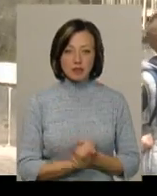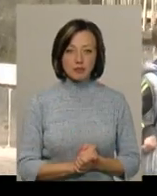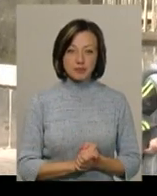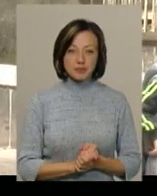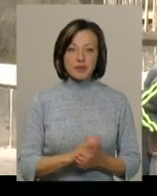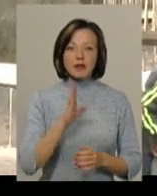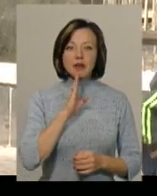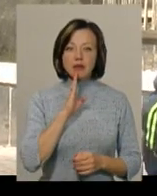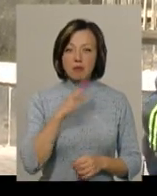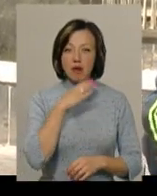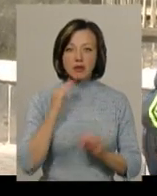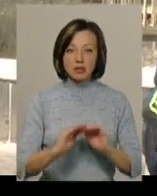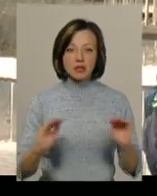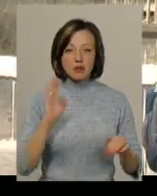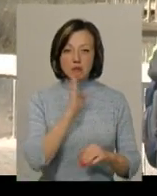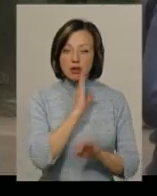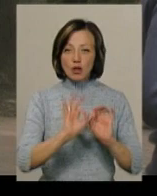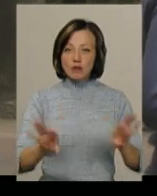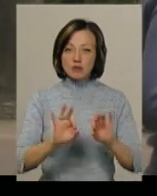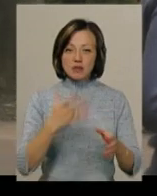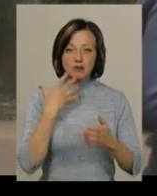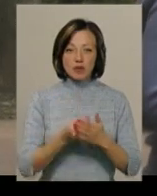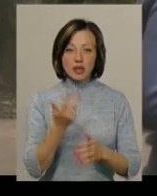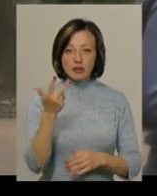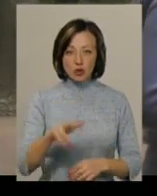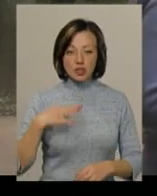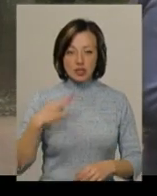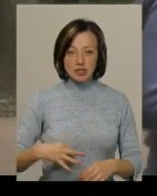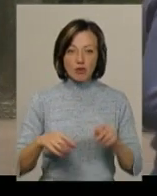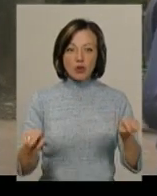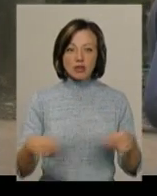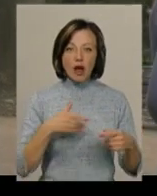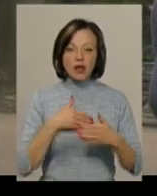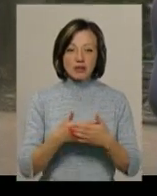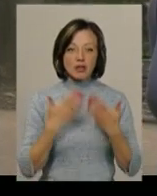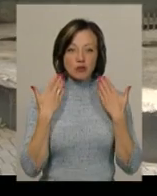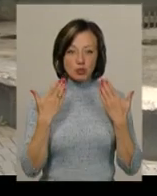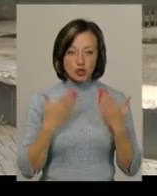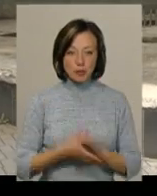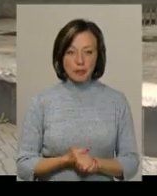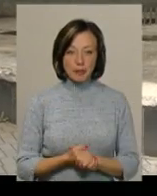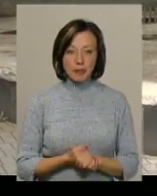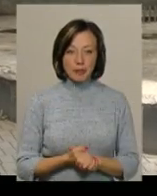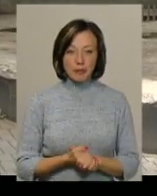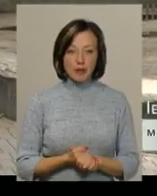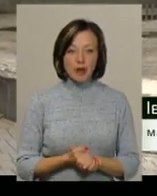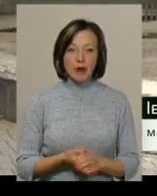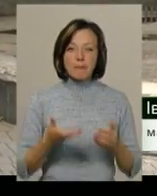Івана Жукова – багатодітна мата. Розповідає, що для своїх трьох синів організовує активний відпочинок. «Ми – сім'я